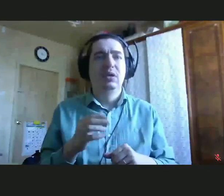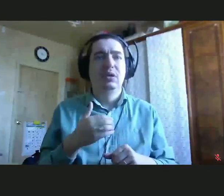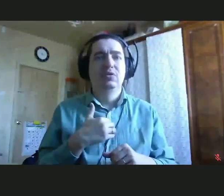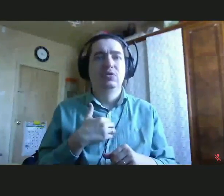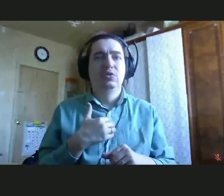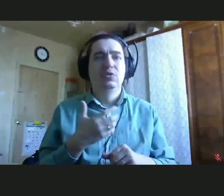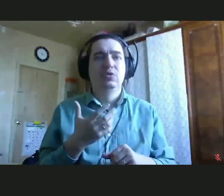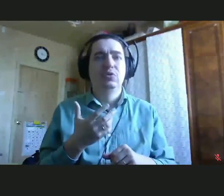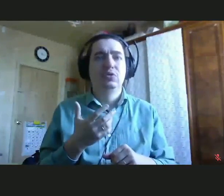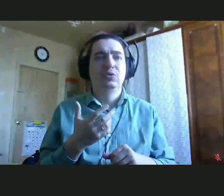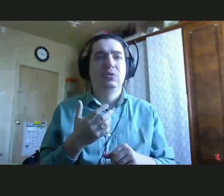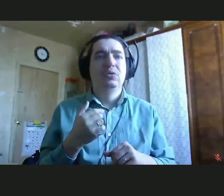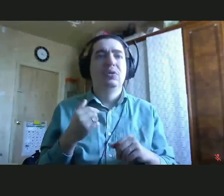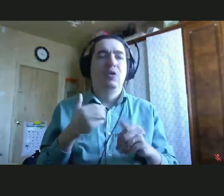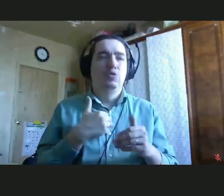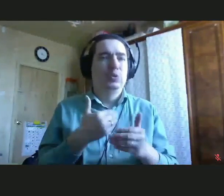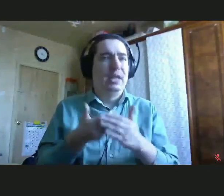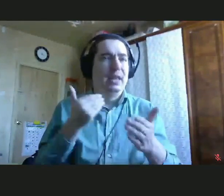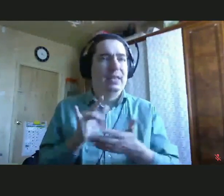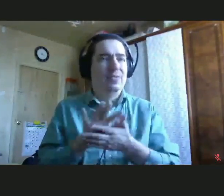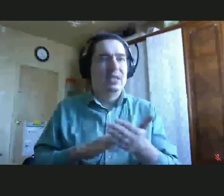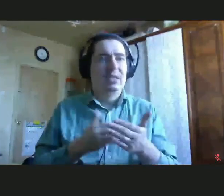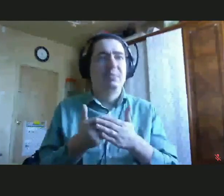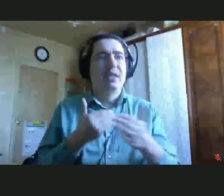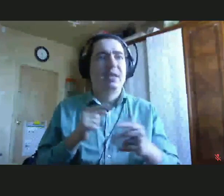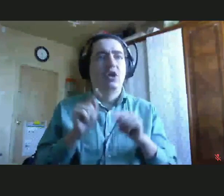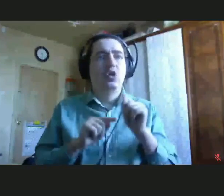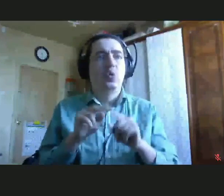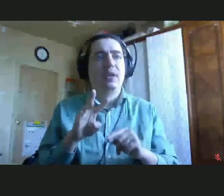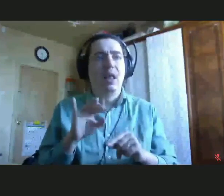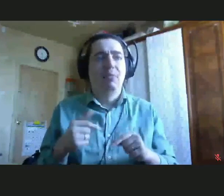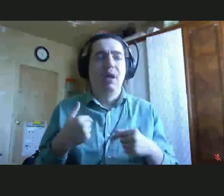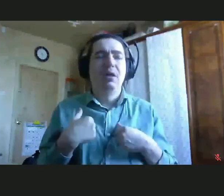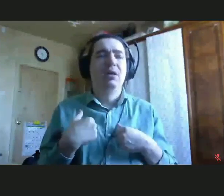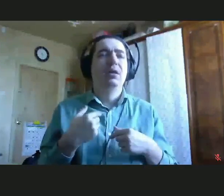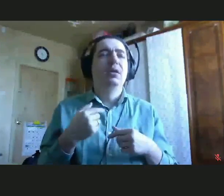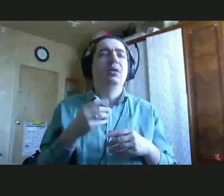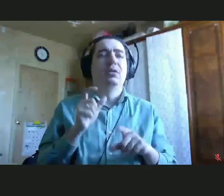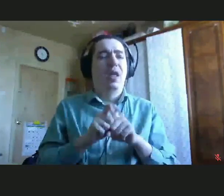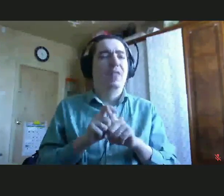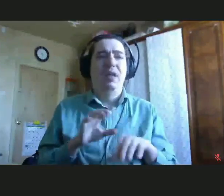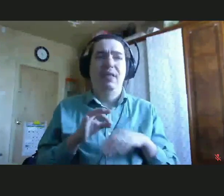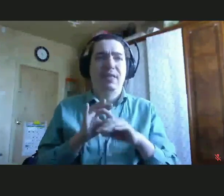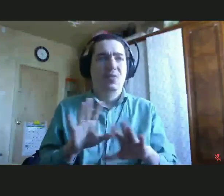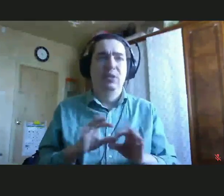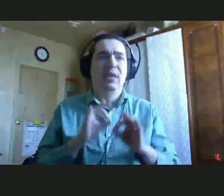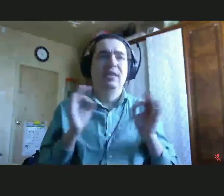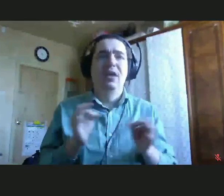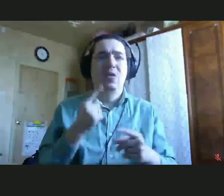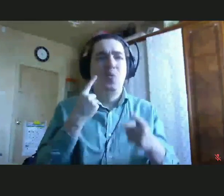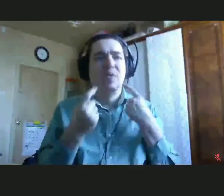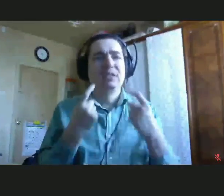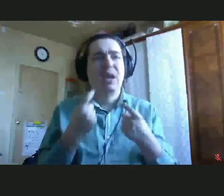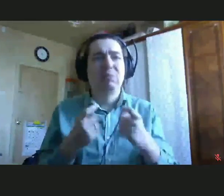чувства, возможно, будут задеты. Мои слова не несут никакого оскорбления, ни в коем случае не пытаются